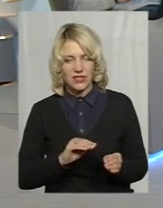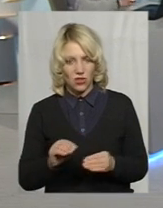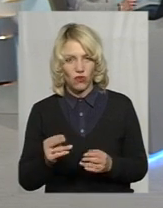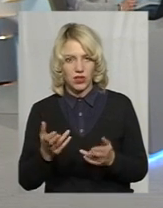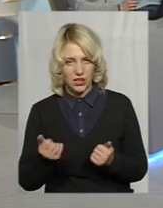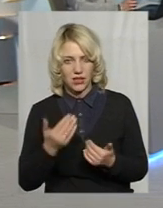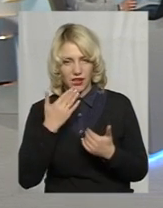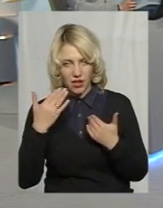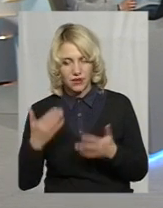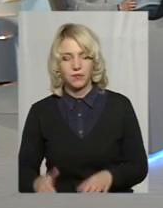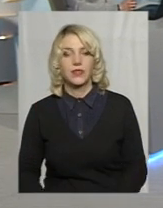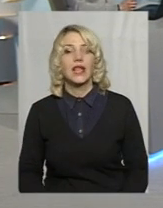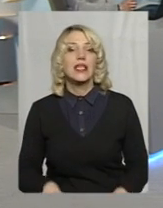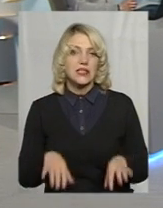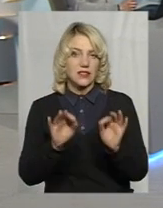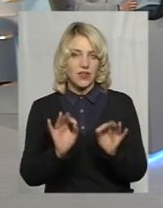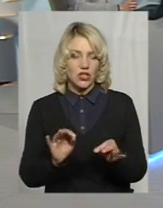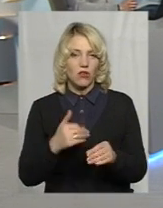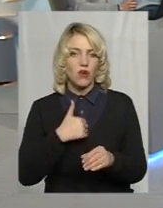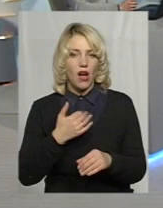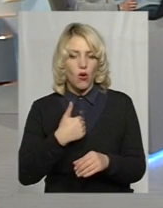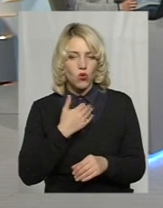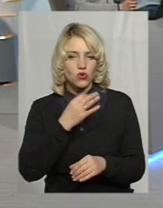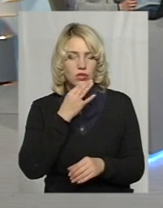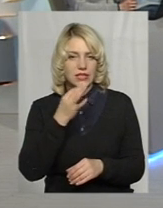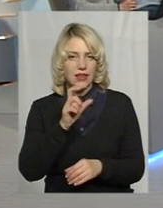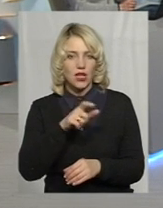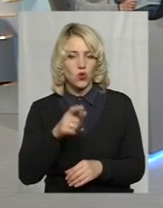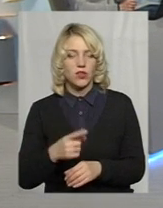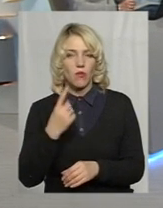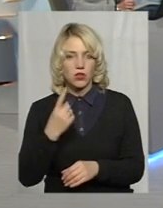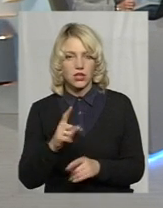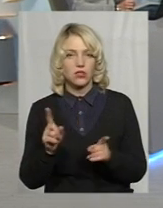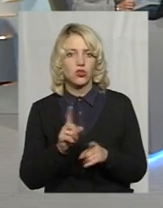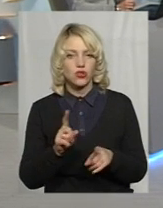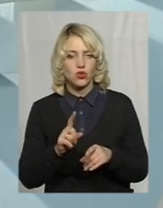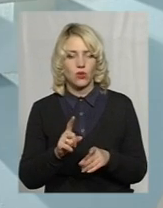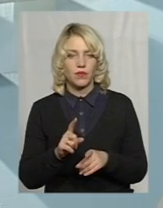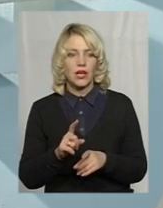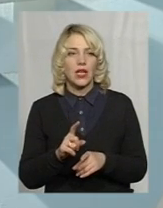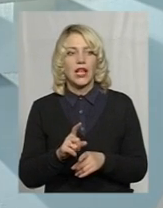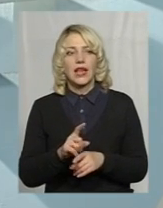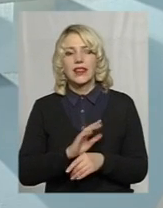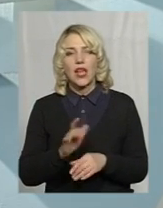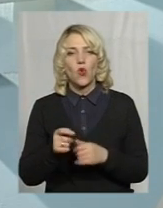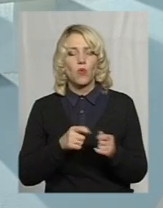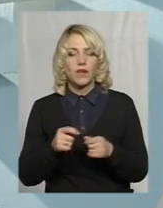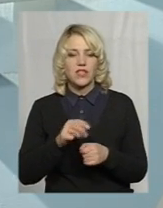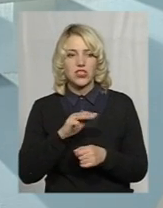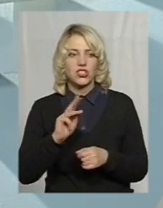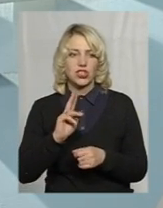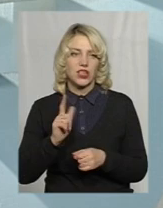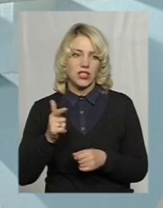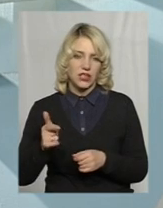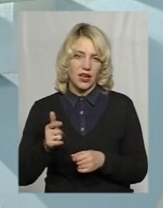я хочу дати людям зрозуміти одну історію, що, власне кажучи, не управління житлово-комунального